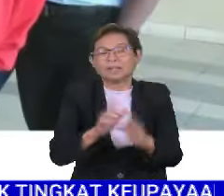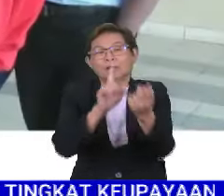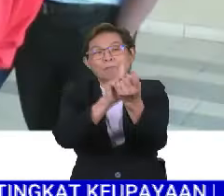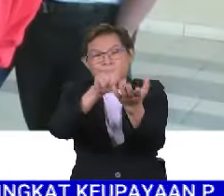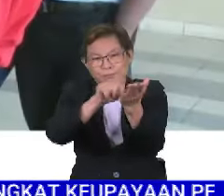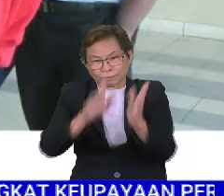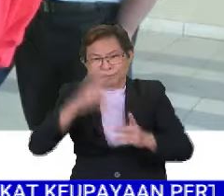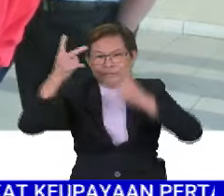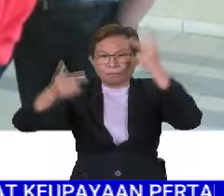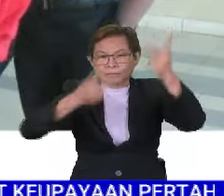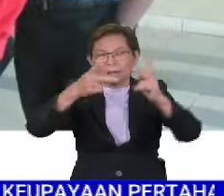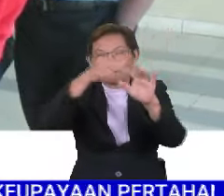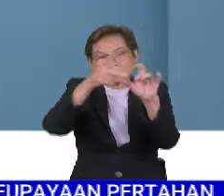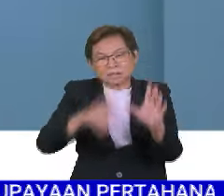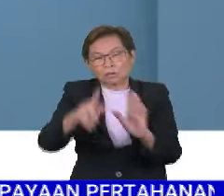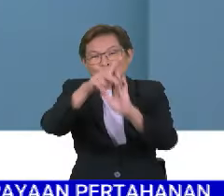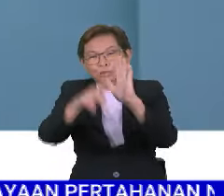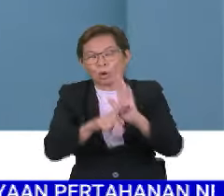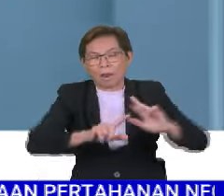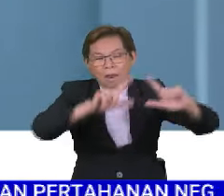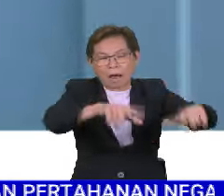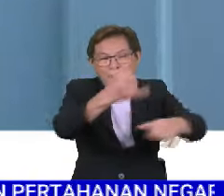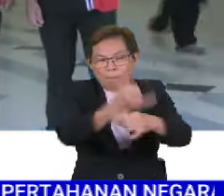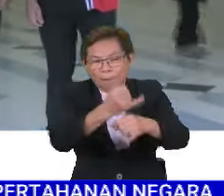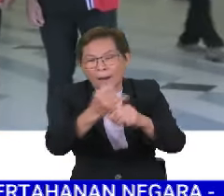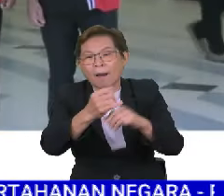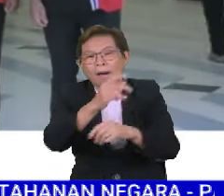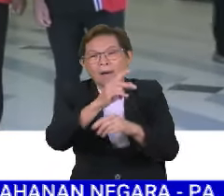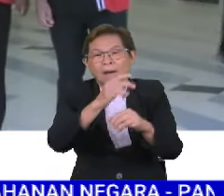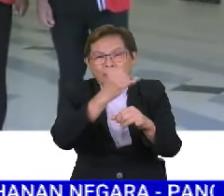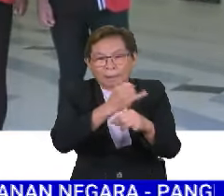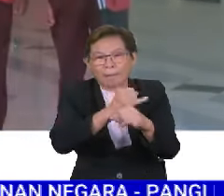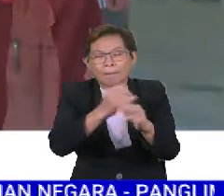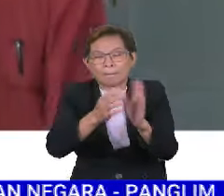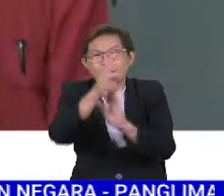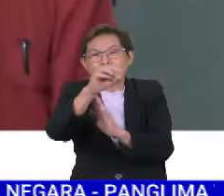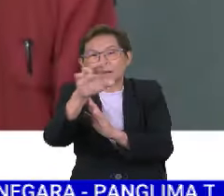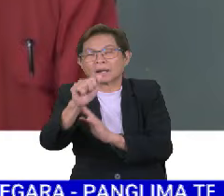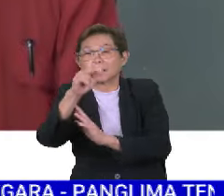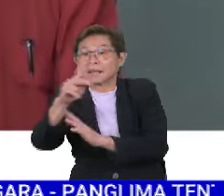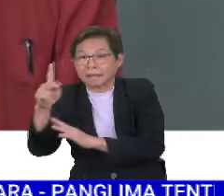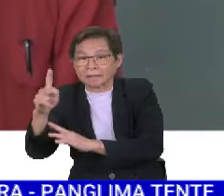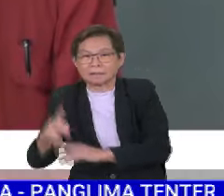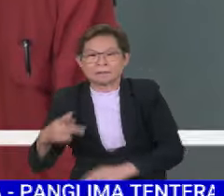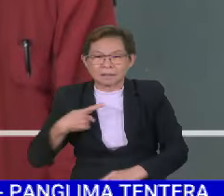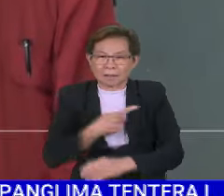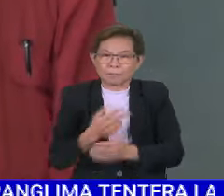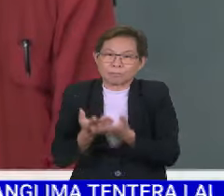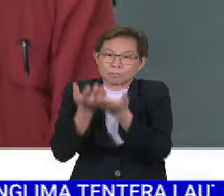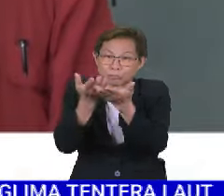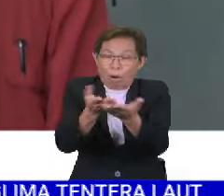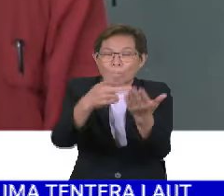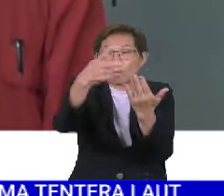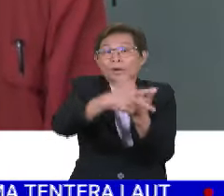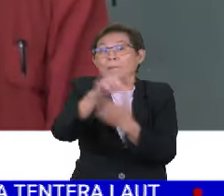selepas melawat peserta kursus yang ditempatkan di Institut Kemahiran Mara Kota Kinabalu. Kami juga menawarkan program-program yang